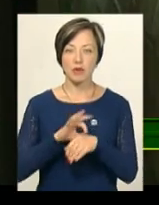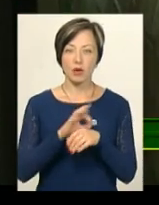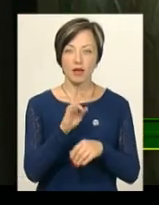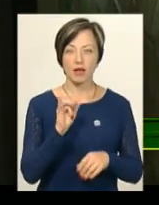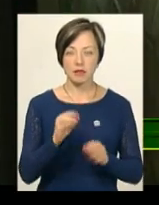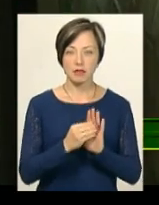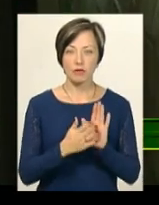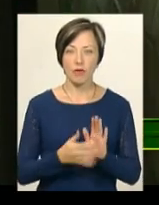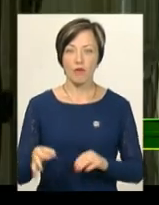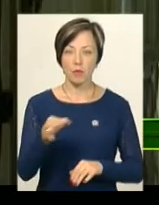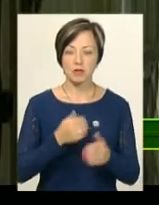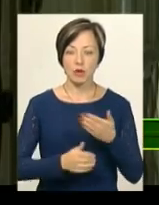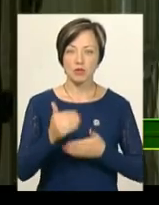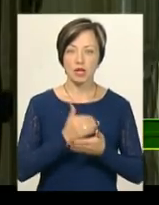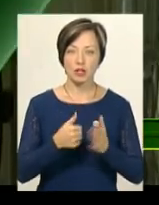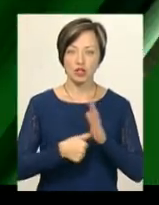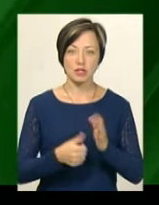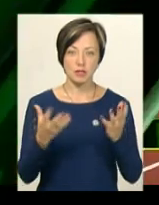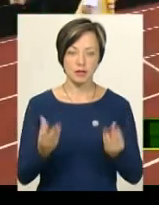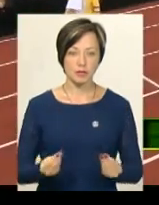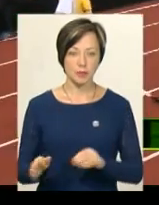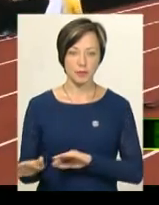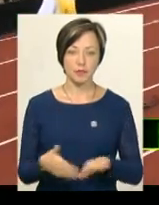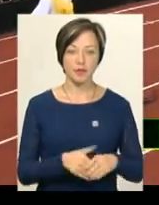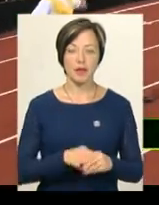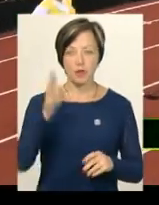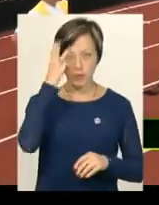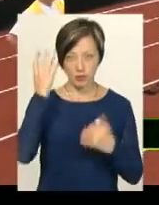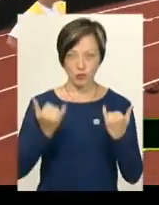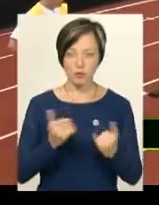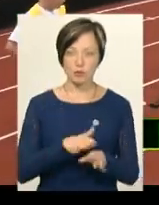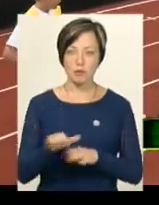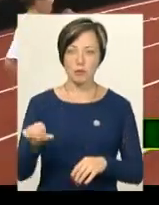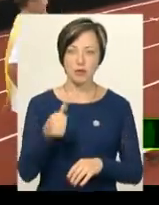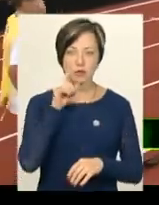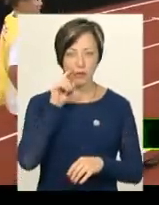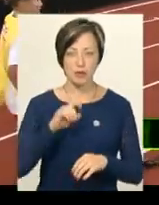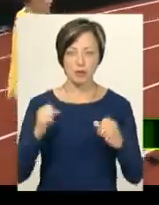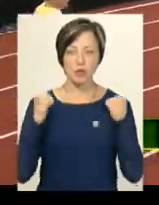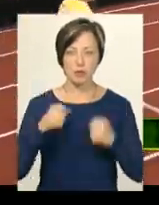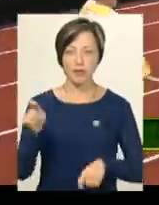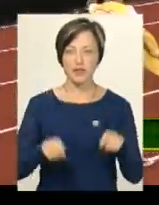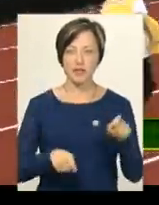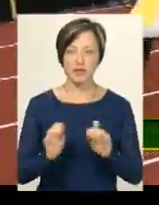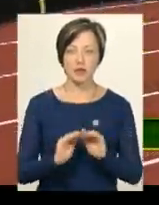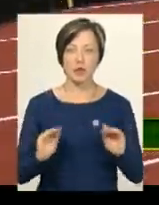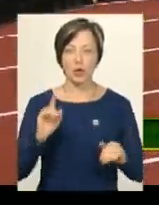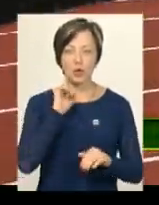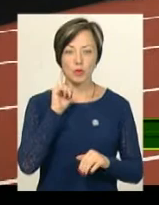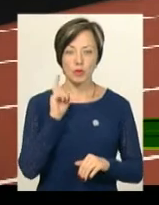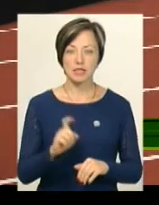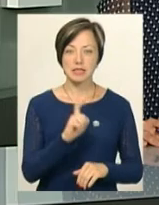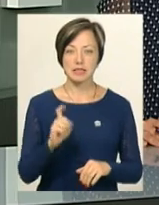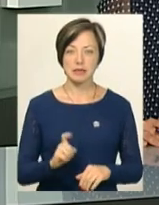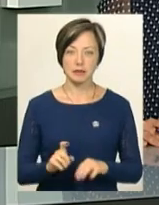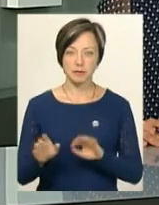зареєстрували в області за останні 6 днів. У Хмельницькому сьогодні відбувся перший в Україні спортивний фестиваль школярів «Джуніор-Зет».